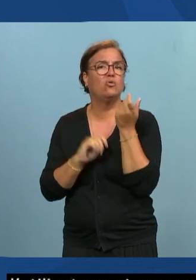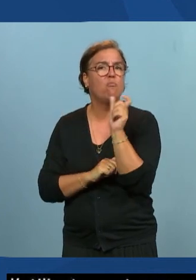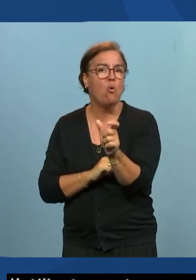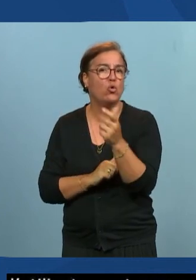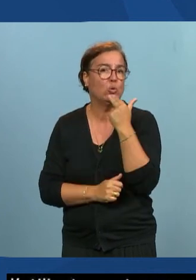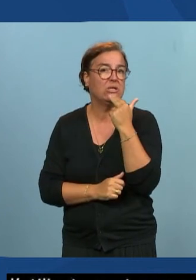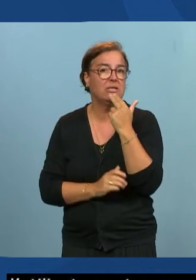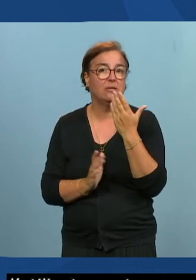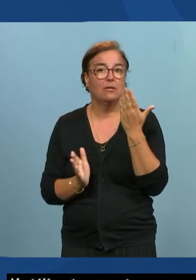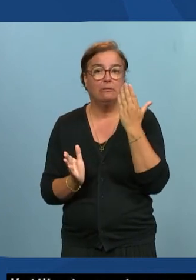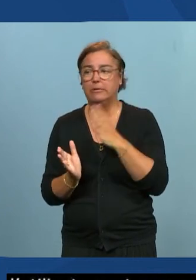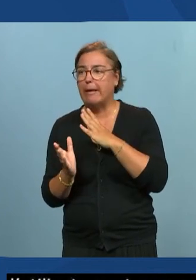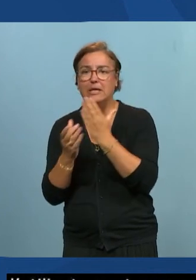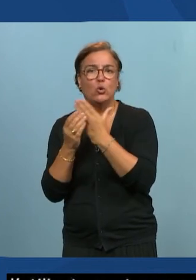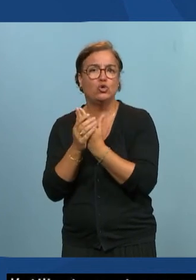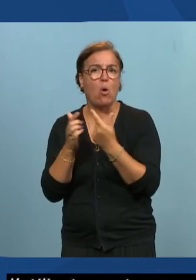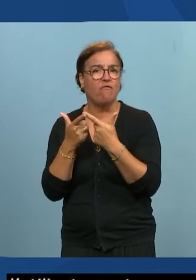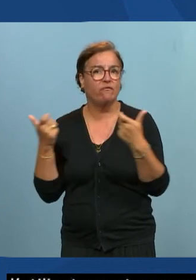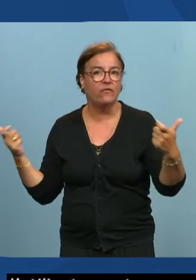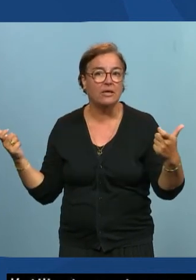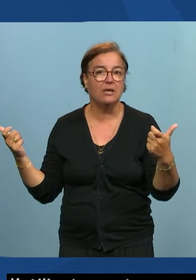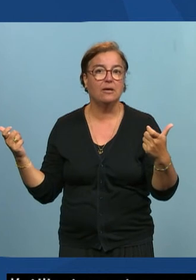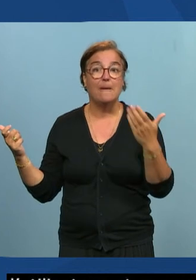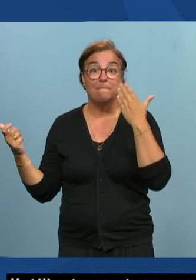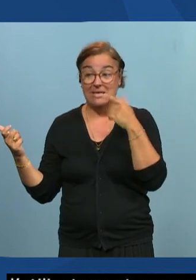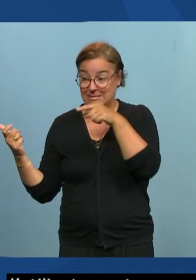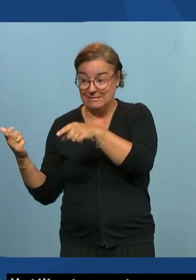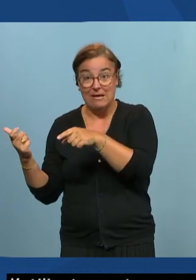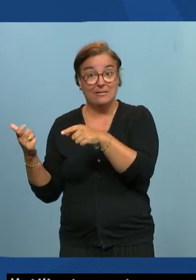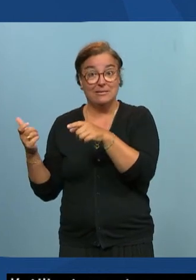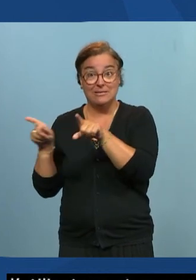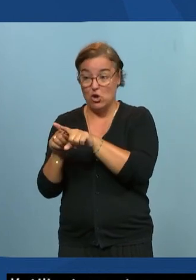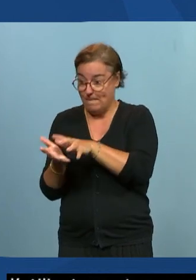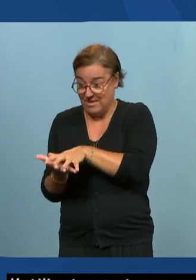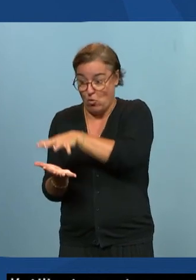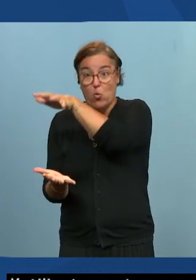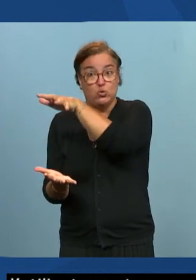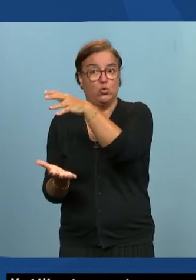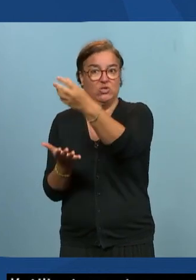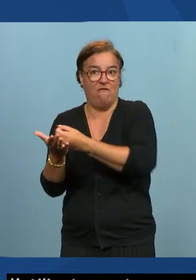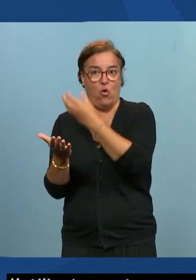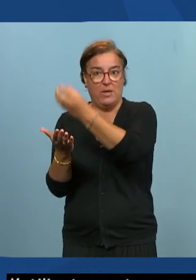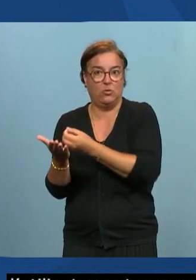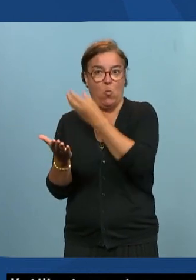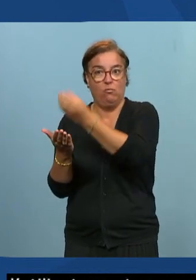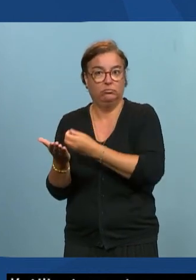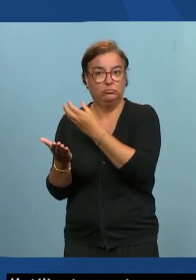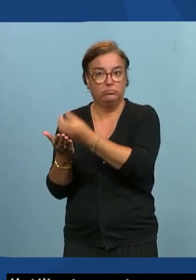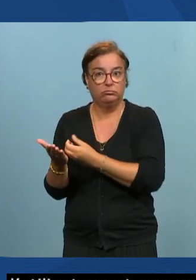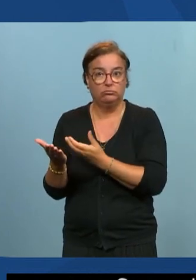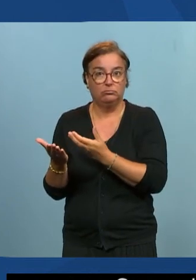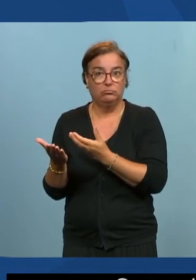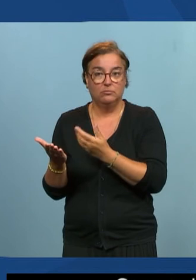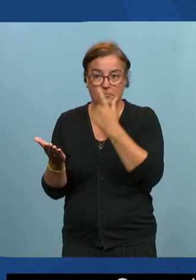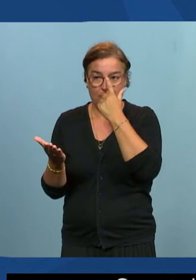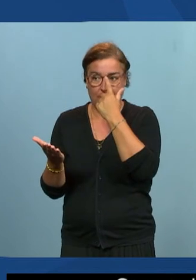va pouvoir utiliser dans ce domaine constituent un bloc d'informations qui nous donne des informations qui